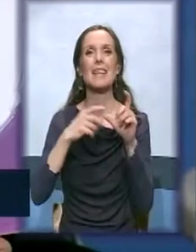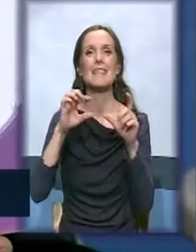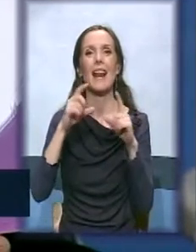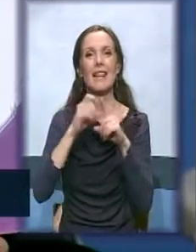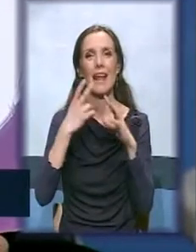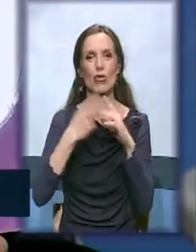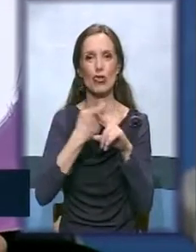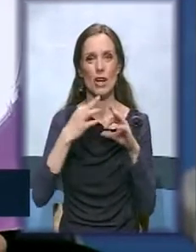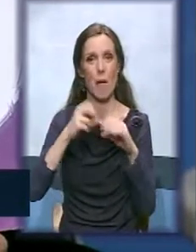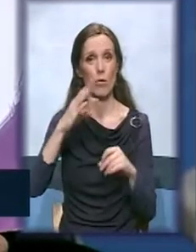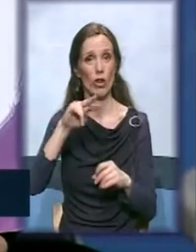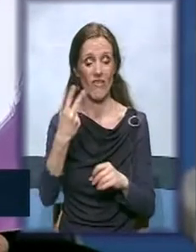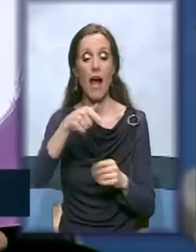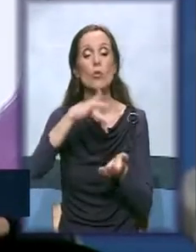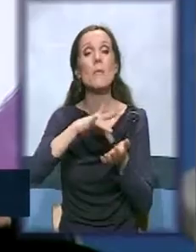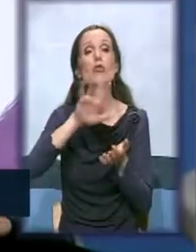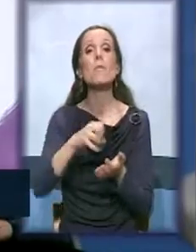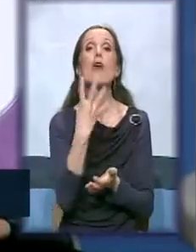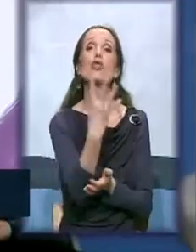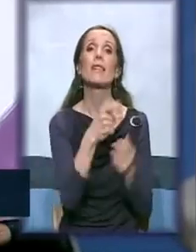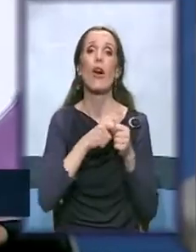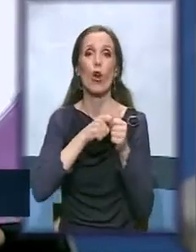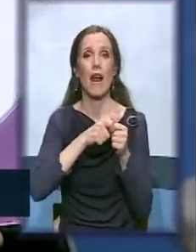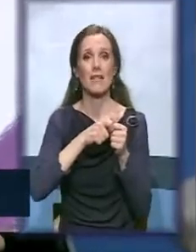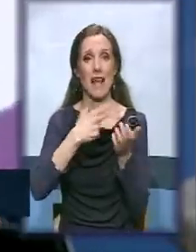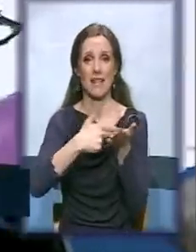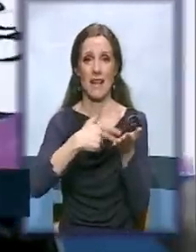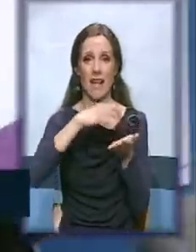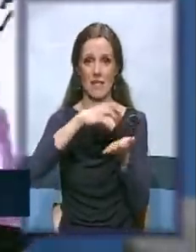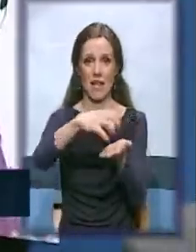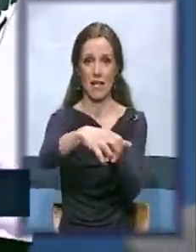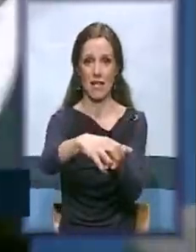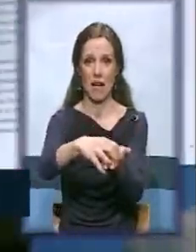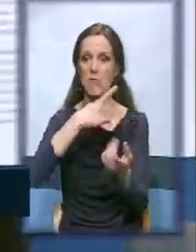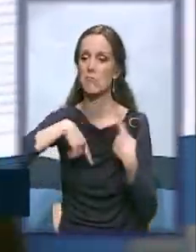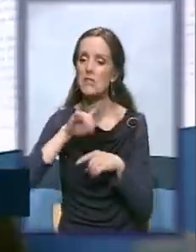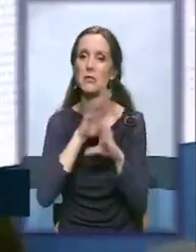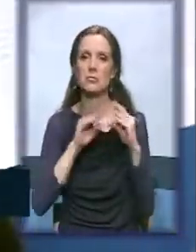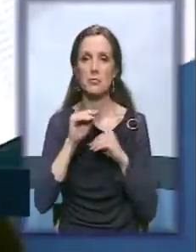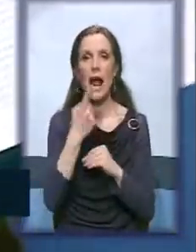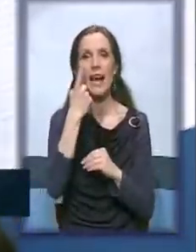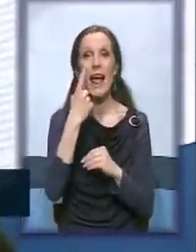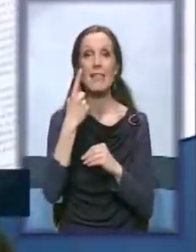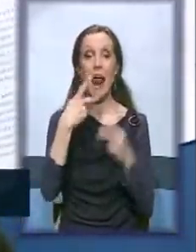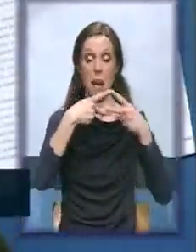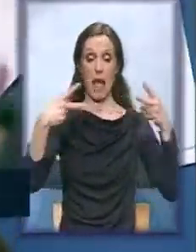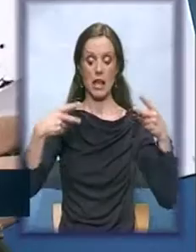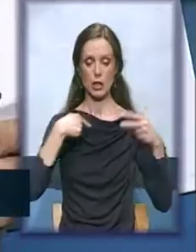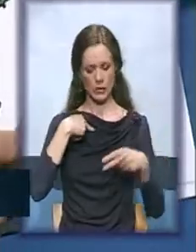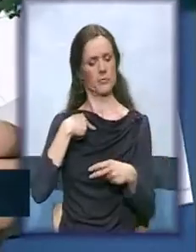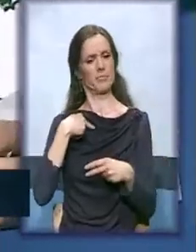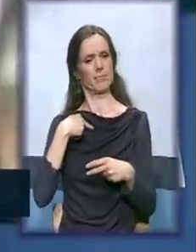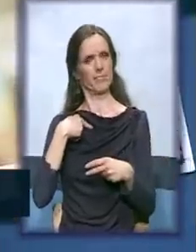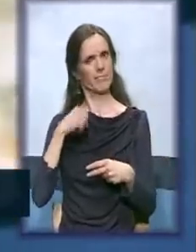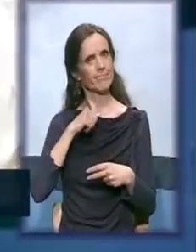organizacije. Tako da, svi stojimo i pričamo. Ali, meni je jedan naslov dosta privukao pažnju. Ja bih voljela